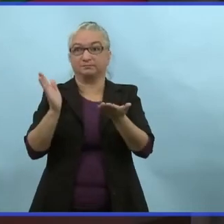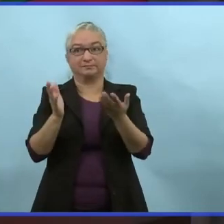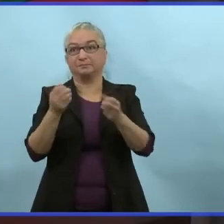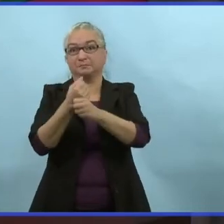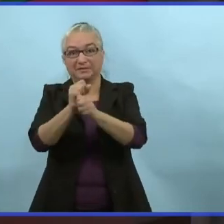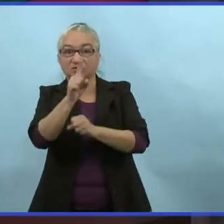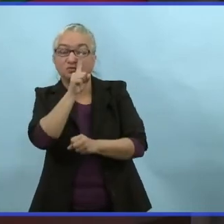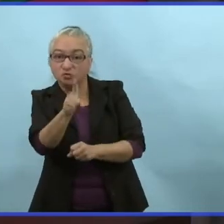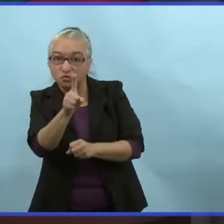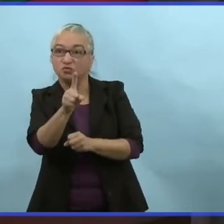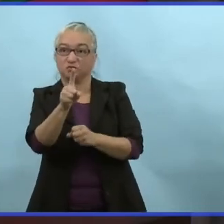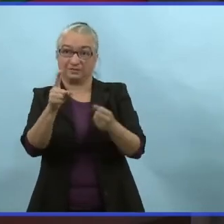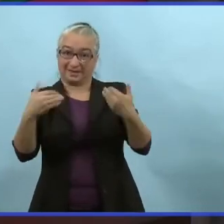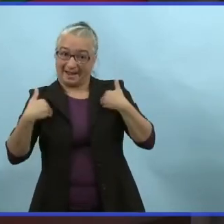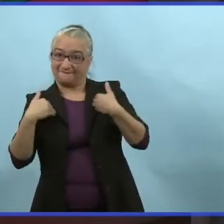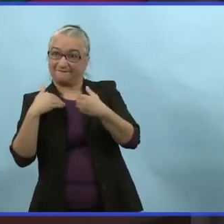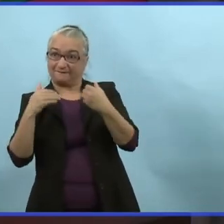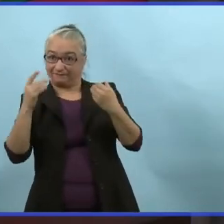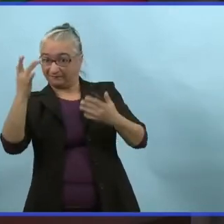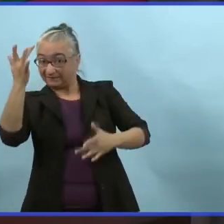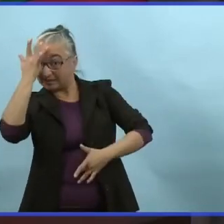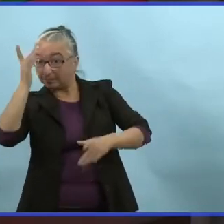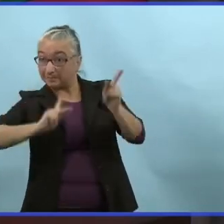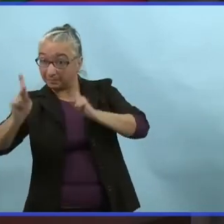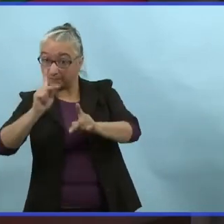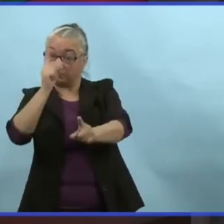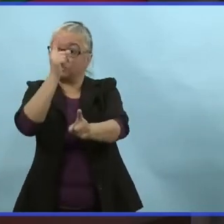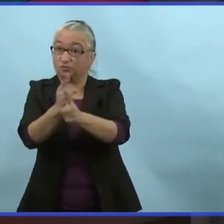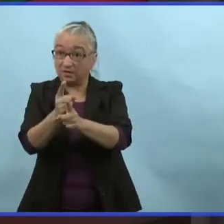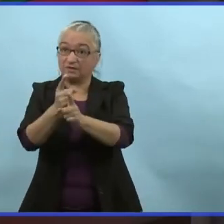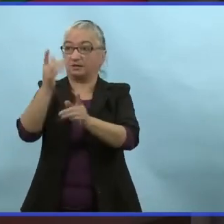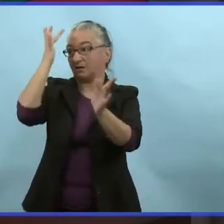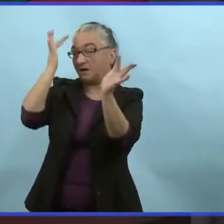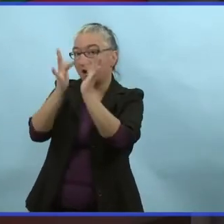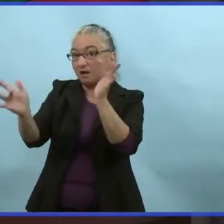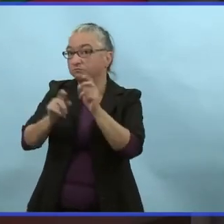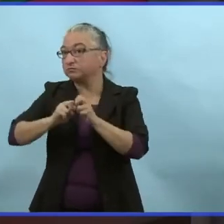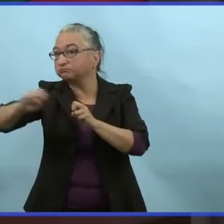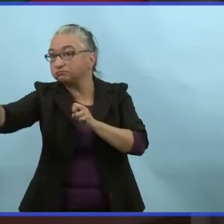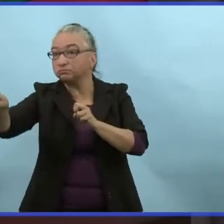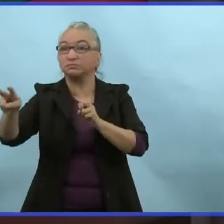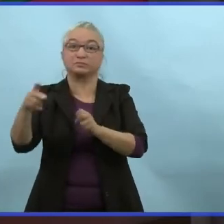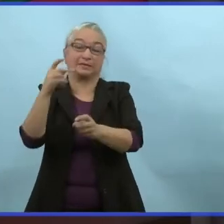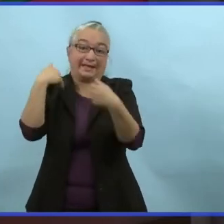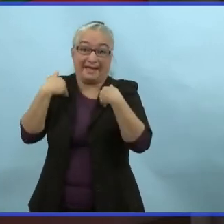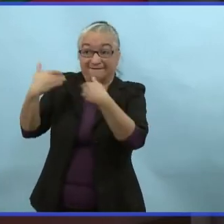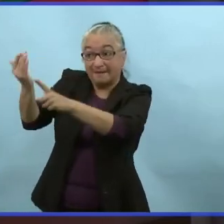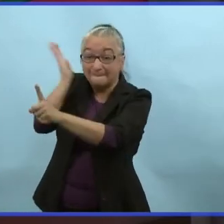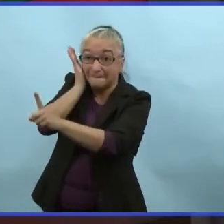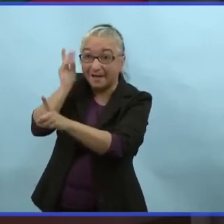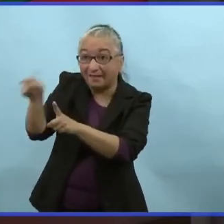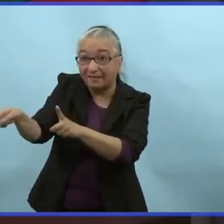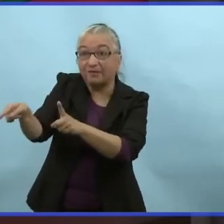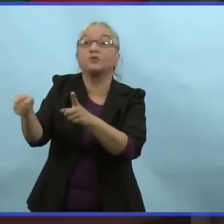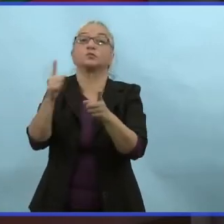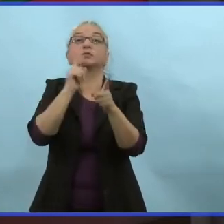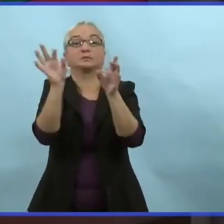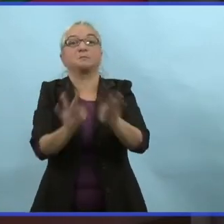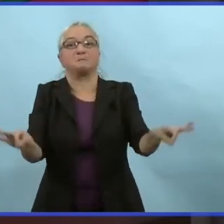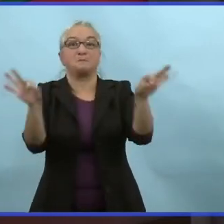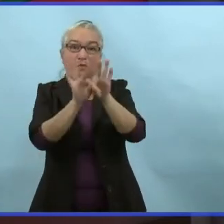systèmes de santé. Donc s'assurer que les personnes sont au bon endroit au bon moment pour le bon montant de temps